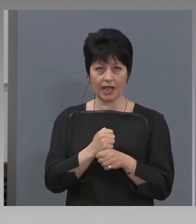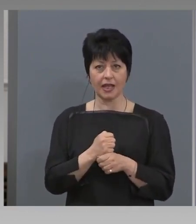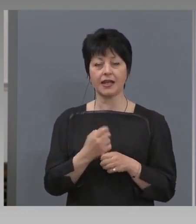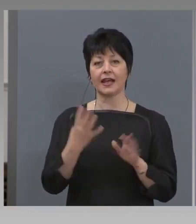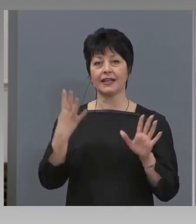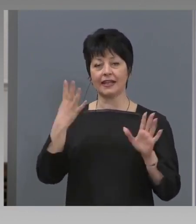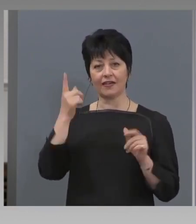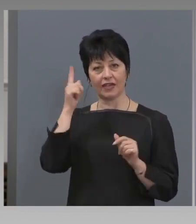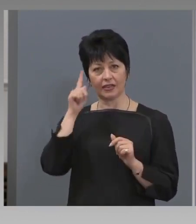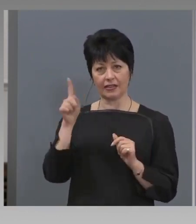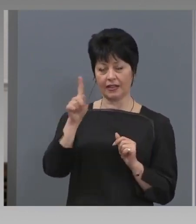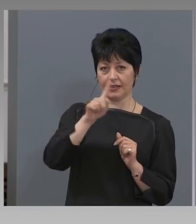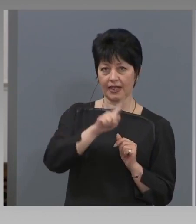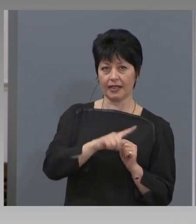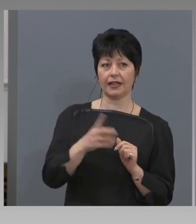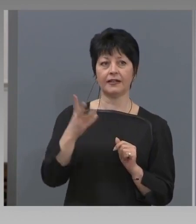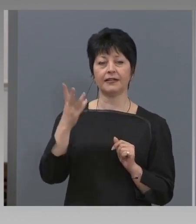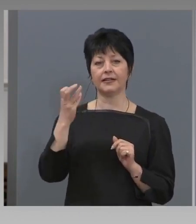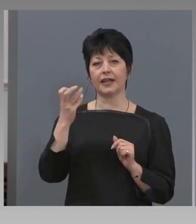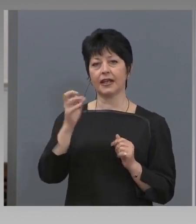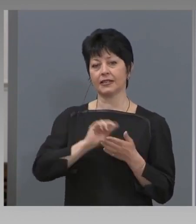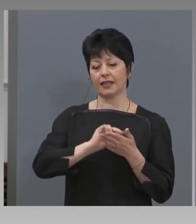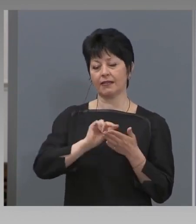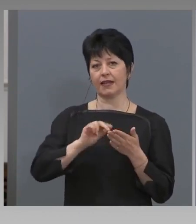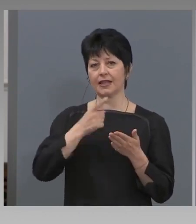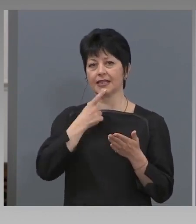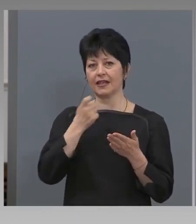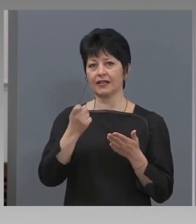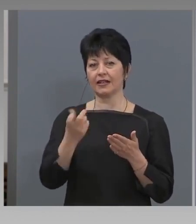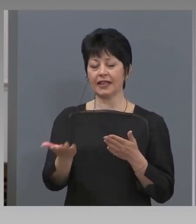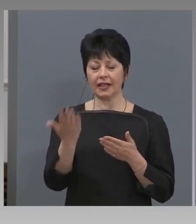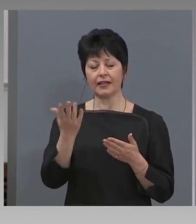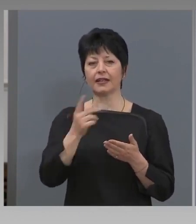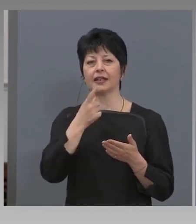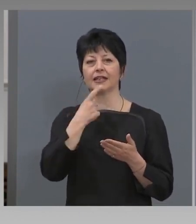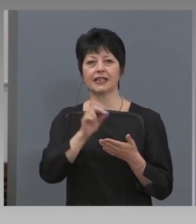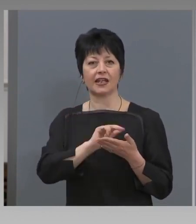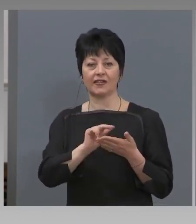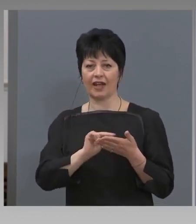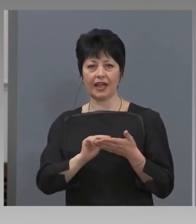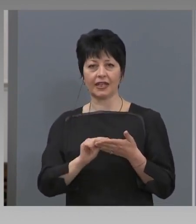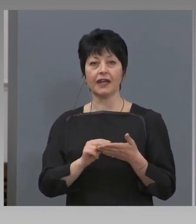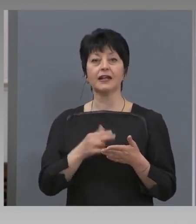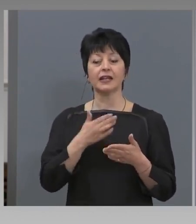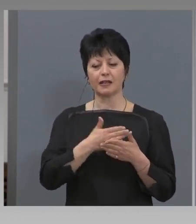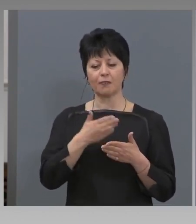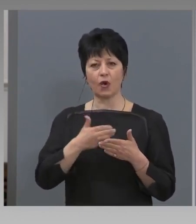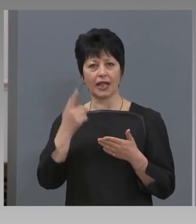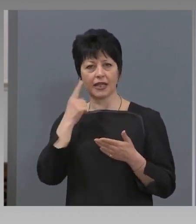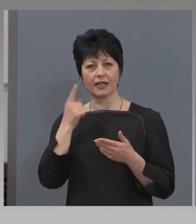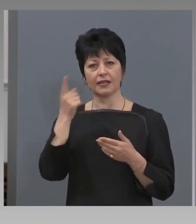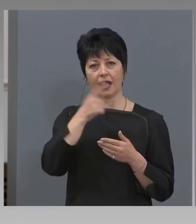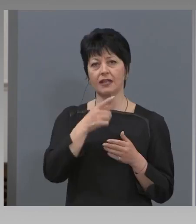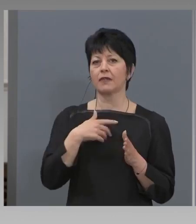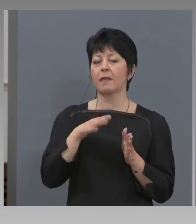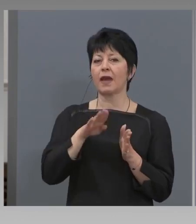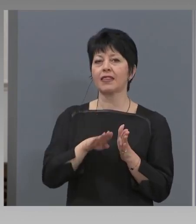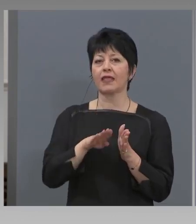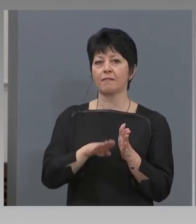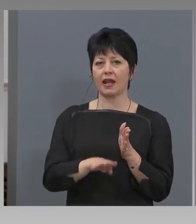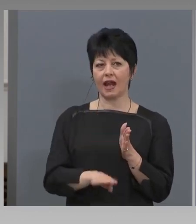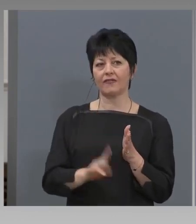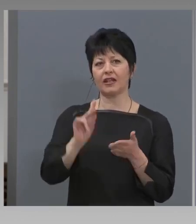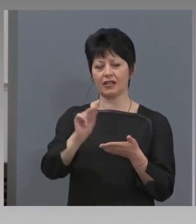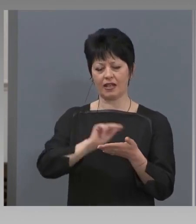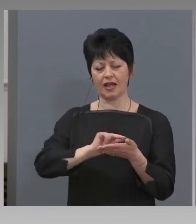заявления, 30 хиляди работници и служители. За трети пореден ден вчера имаме намаляване на броя на хората, които се